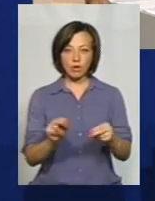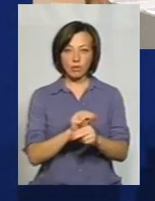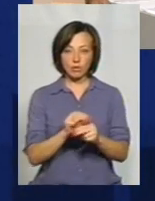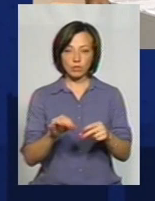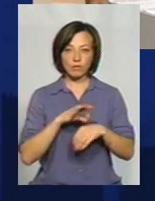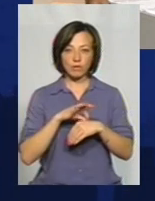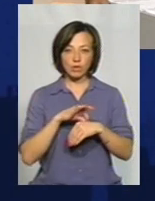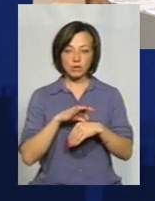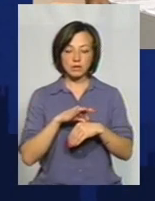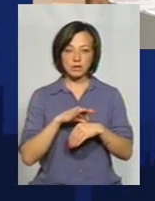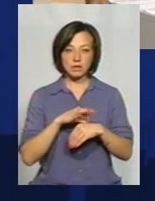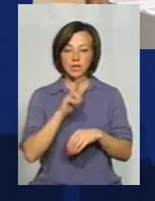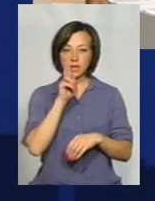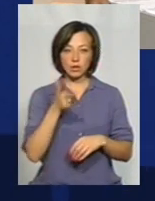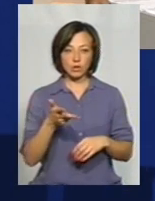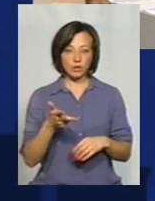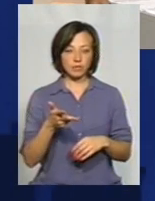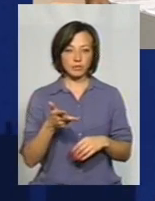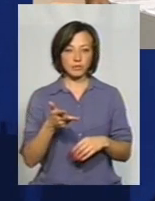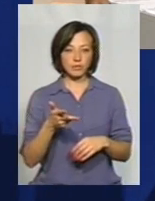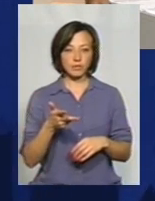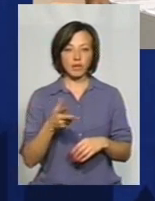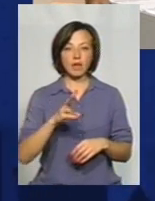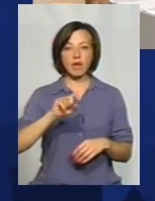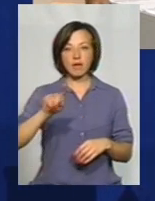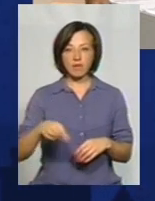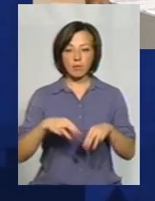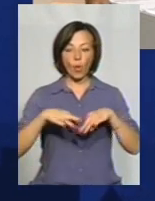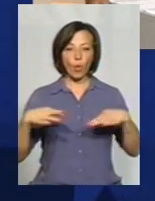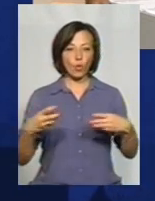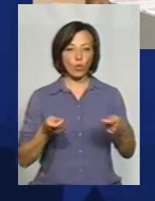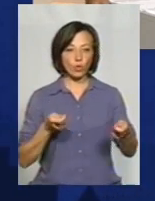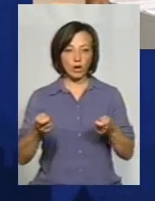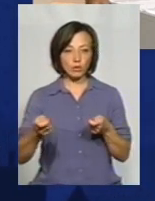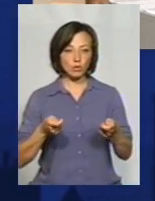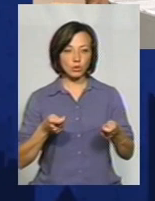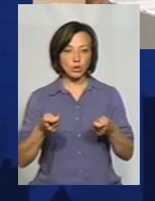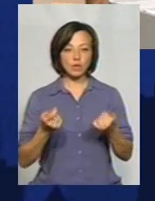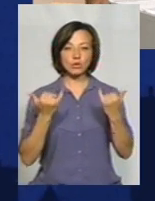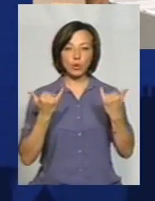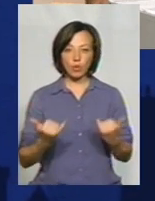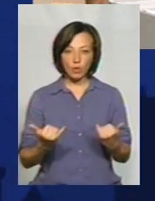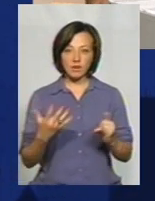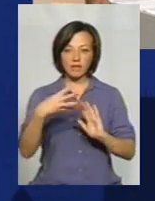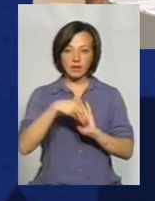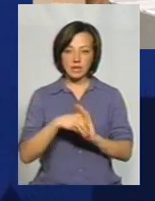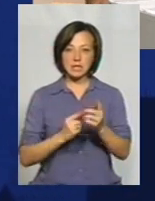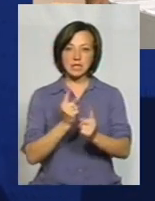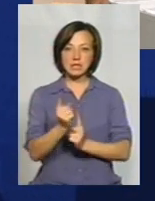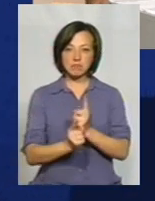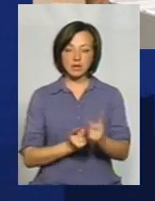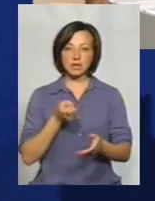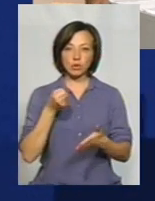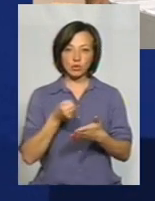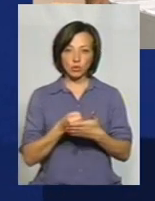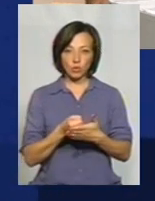проводяться, три роки. На вимогу уряду сьогодні внесені зміни до